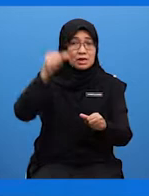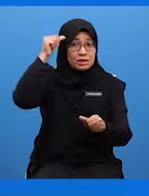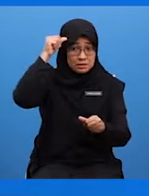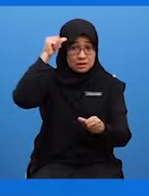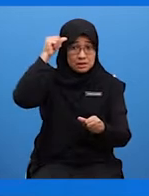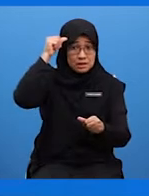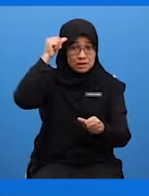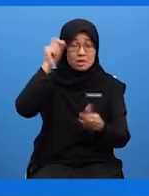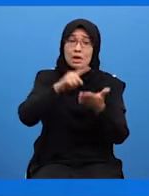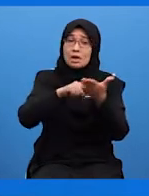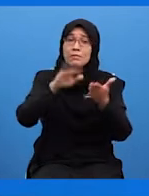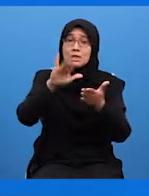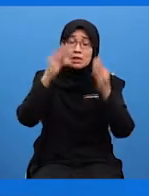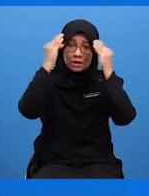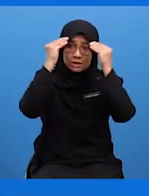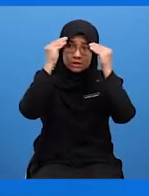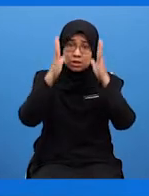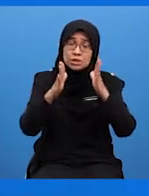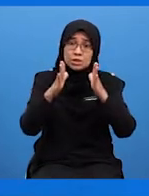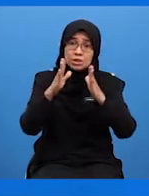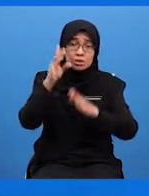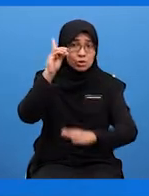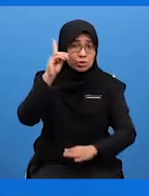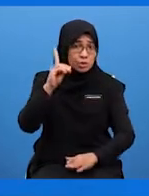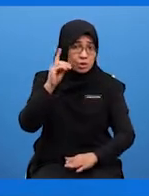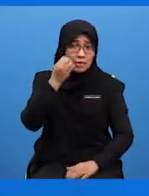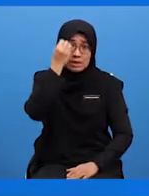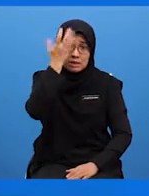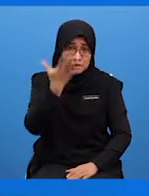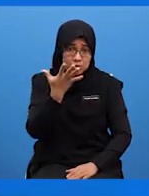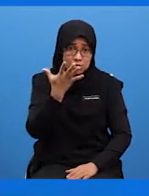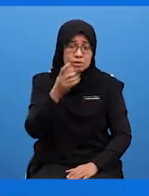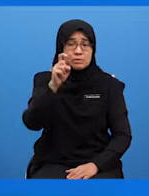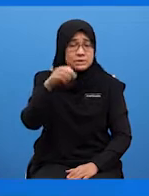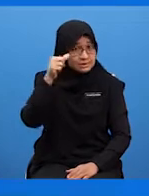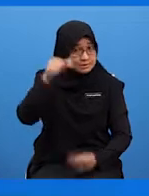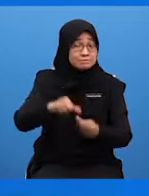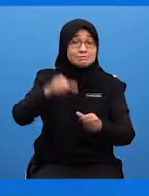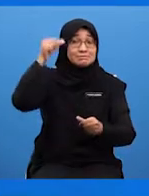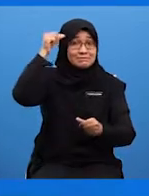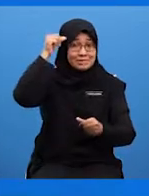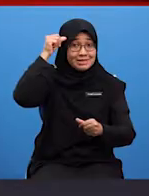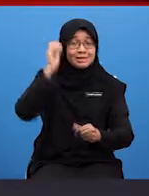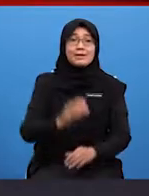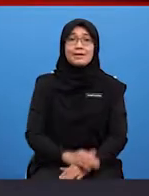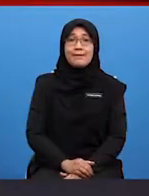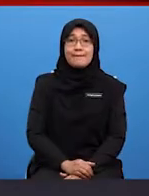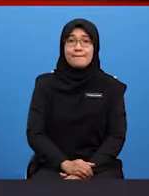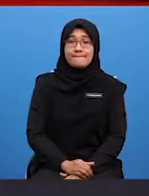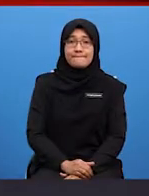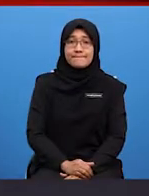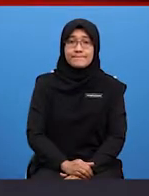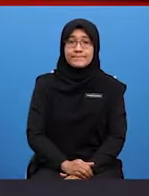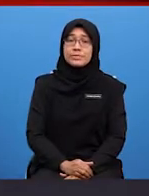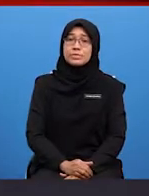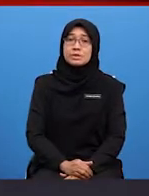semua pelajar, apa yang Cikgu Dons cakap itu, semuanya Tepat sekali, ingat dalam minda, jangan lupa catat nota Okey, jadi sebelum